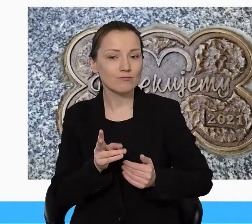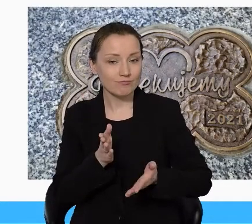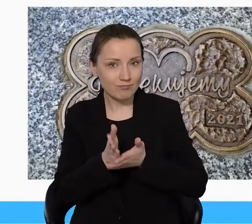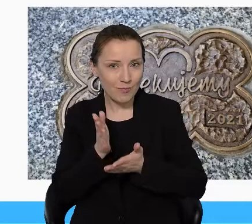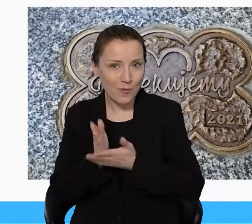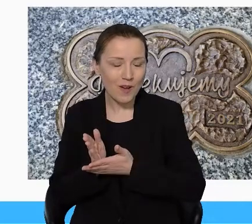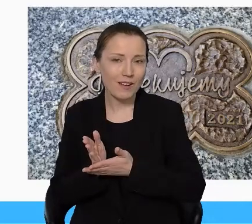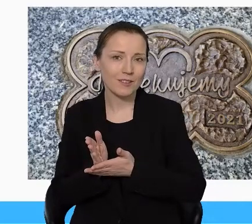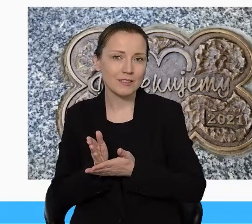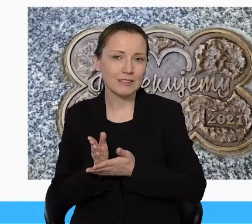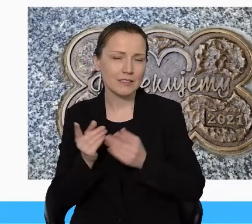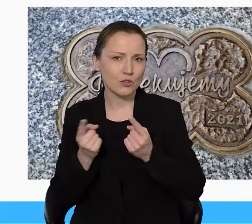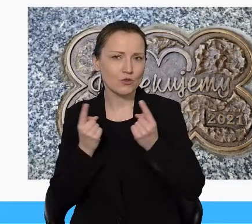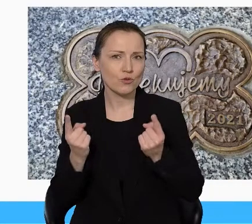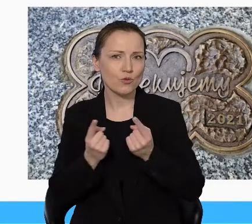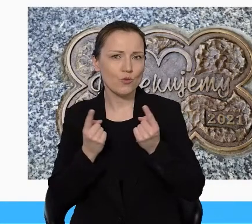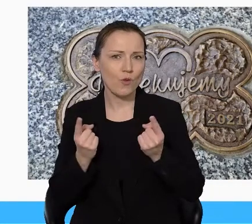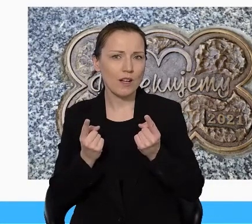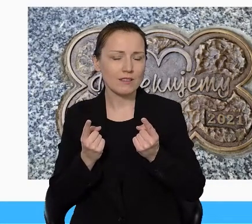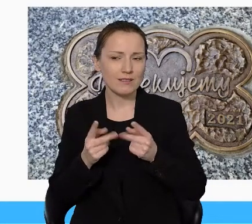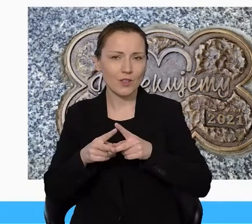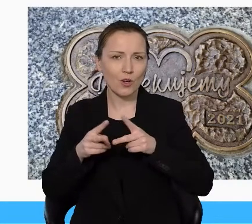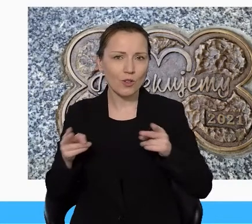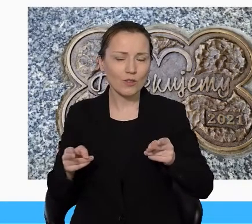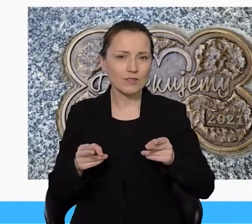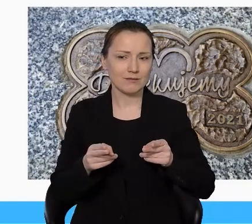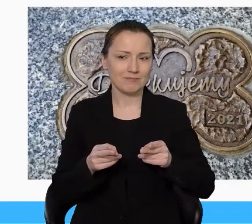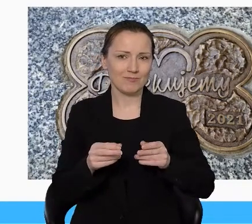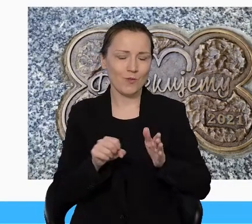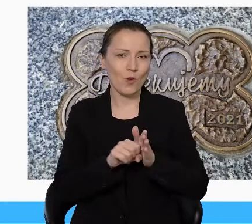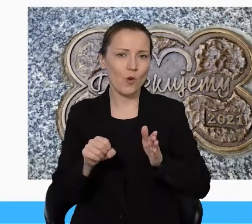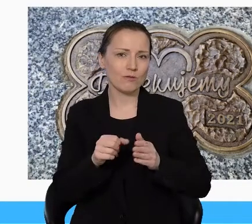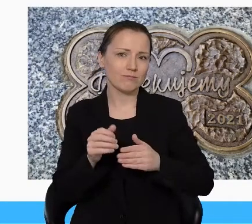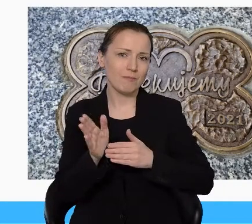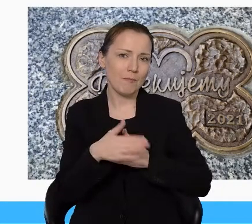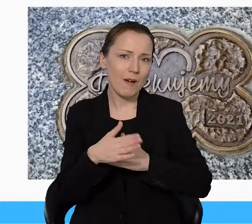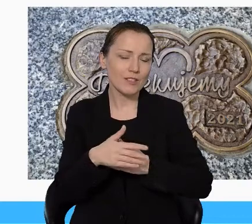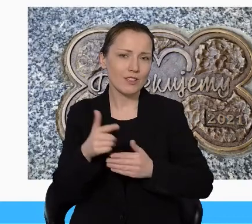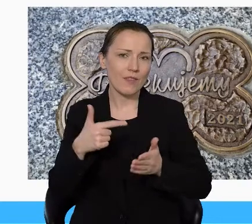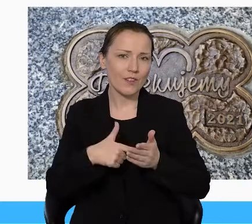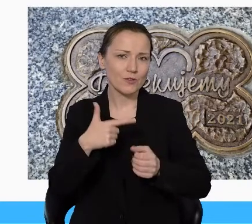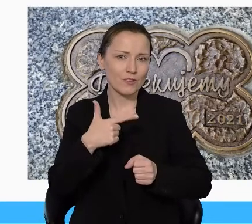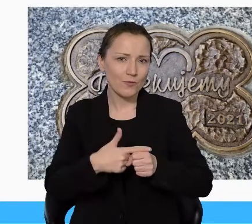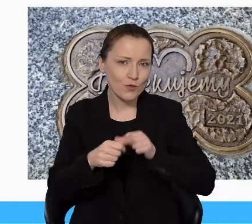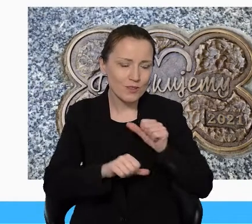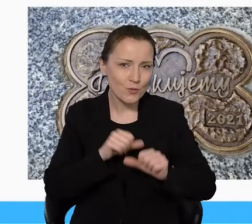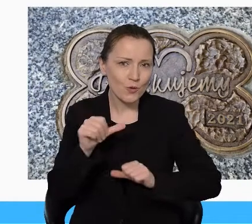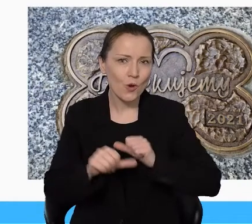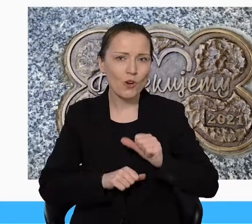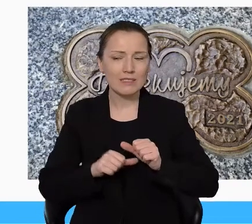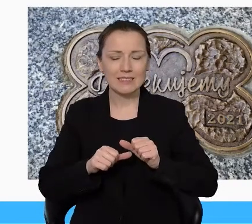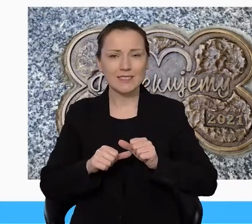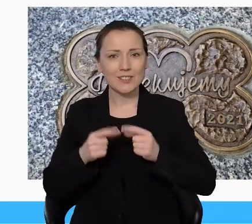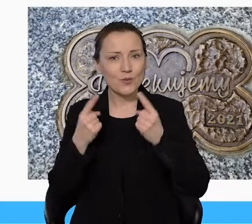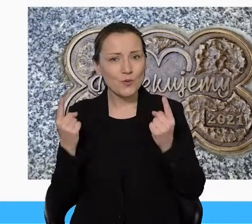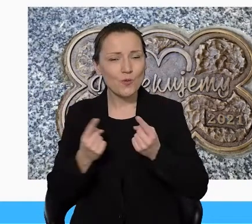sytuacji, w której jesteśmy od marca 2020 roku. W sytuacji epidemii, sytuacji zachorowań,